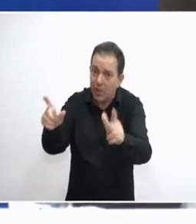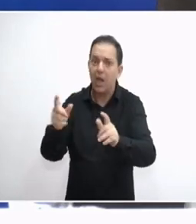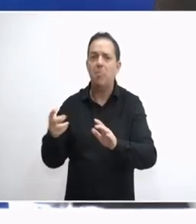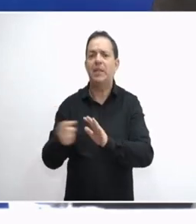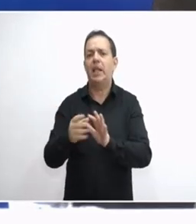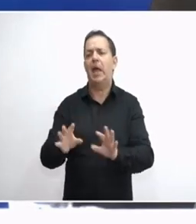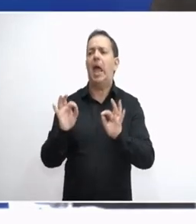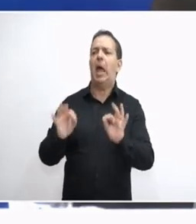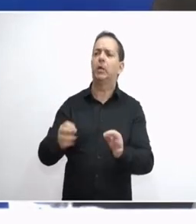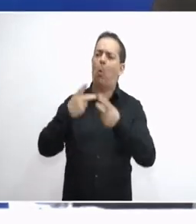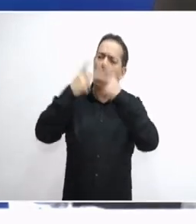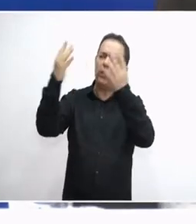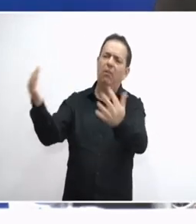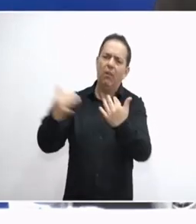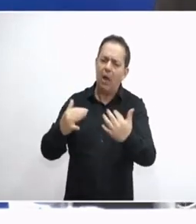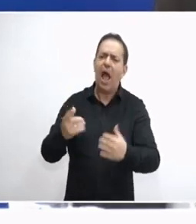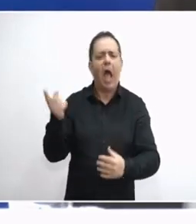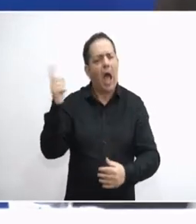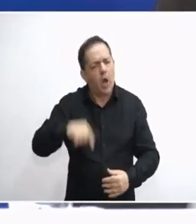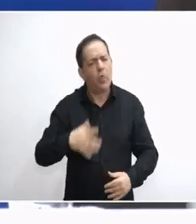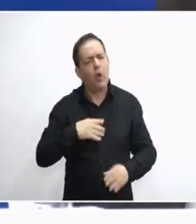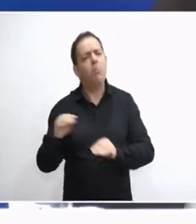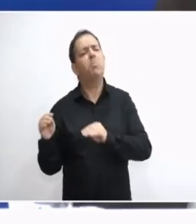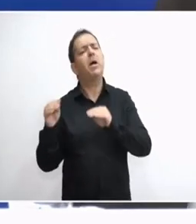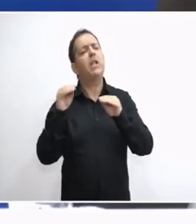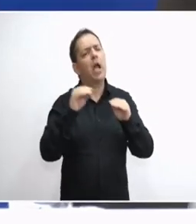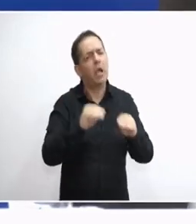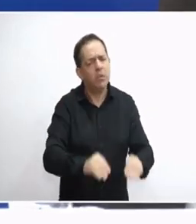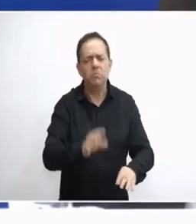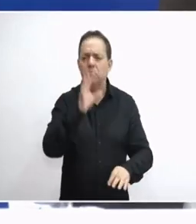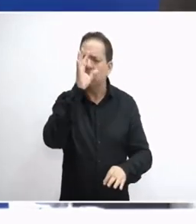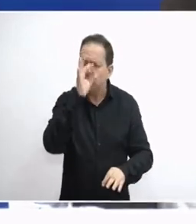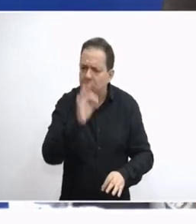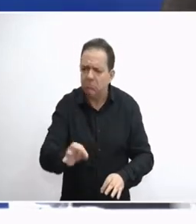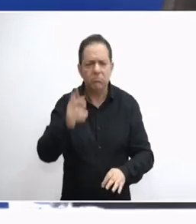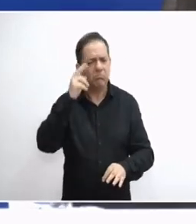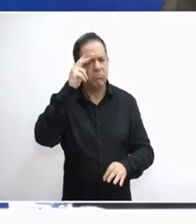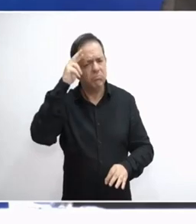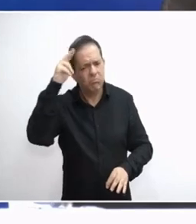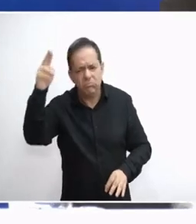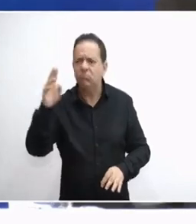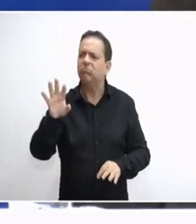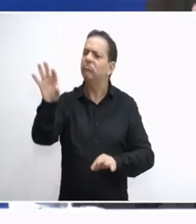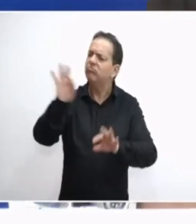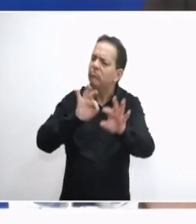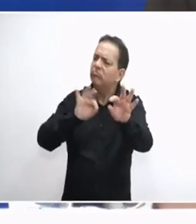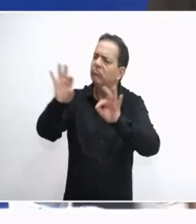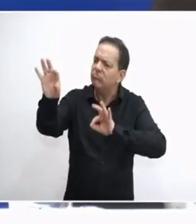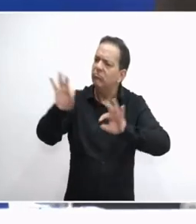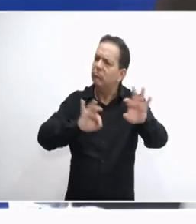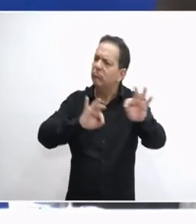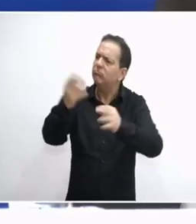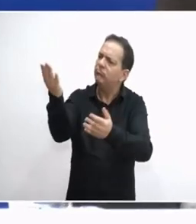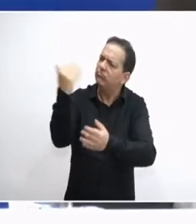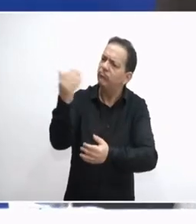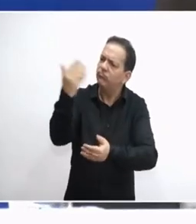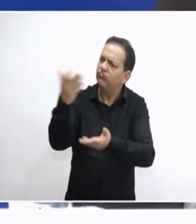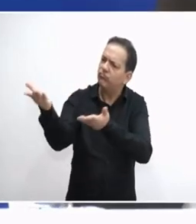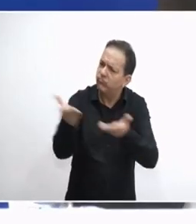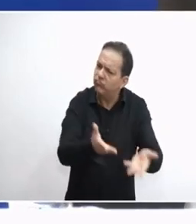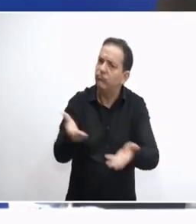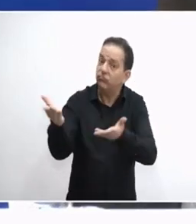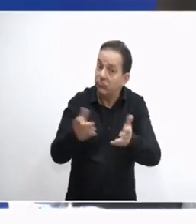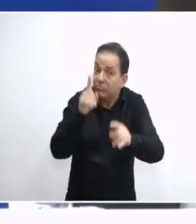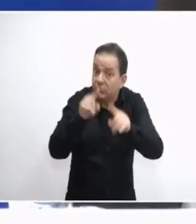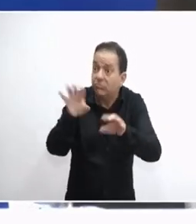διαδικασία. Ας έχουμε οικονομικούς μετανάστες, ας έχουμε μετανάστες πραγματικά μυαλά που τα χρειάζεται μια χώρα και τα καλεί. Αν μιλήσουμε για